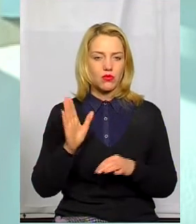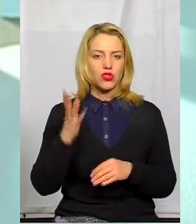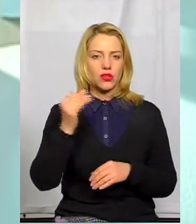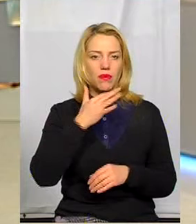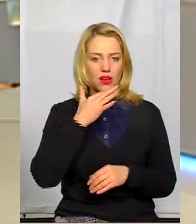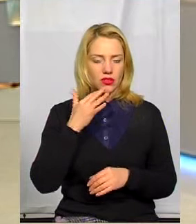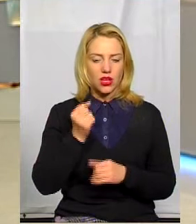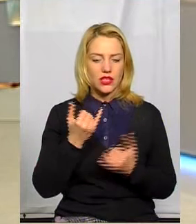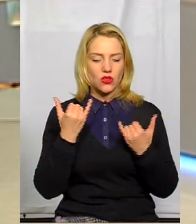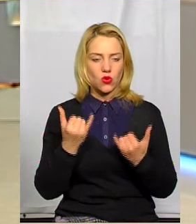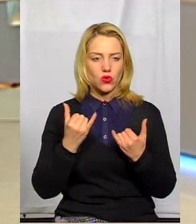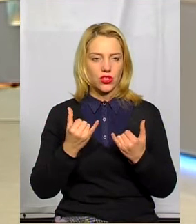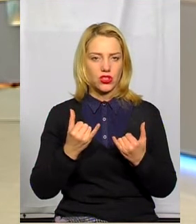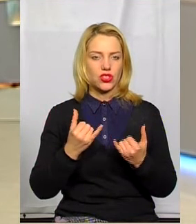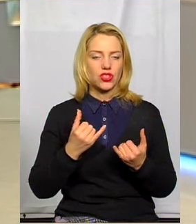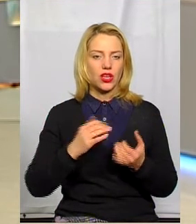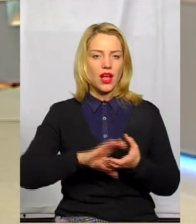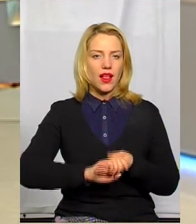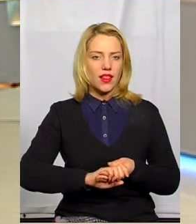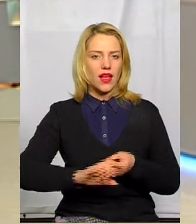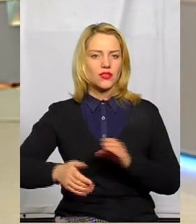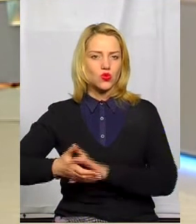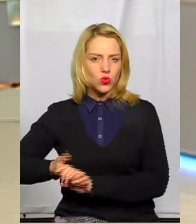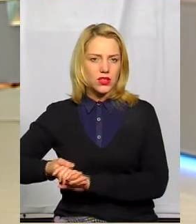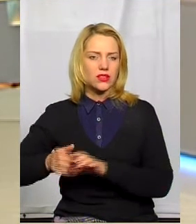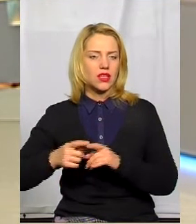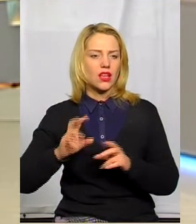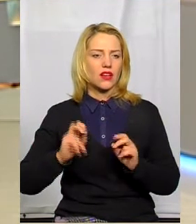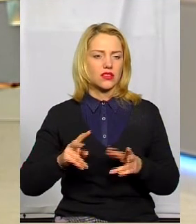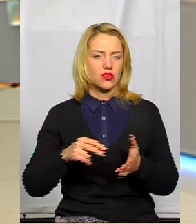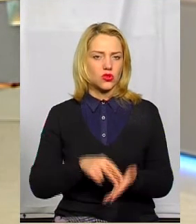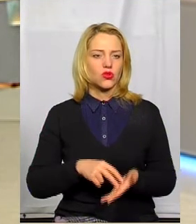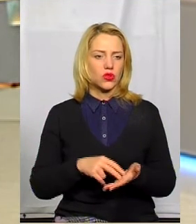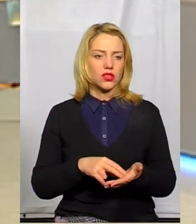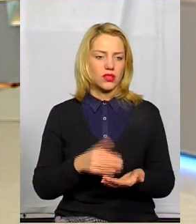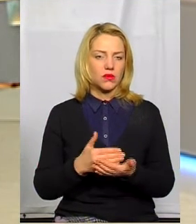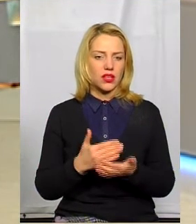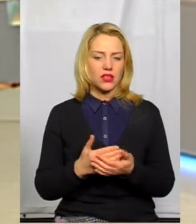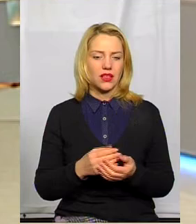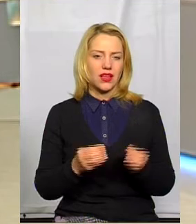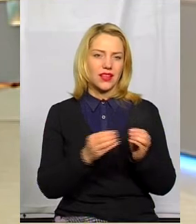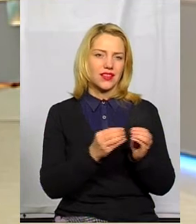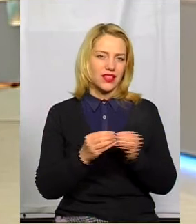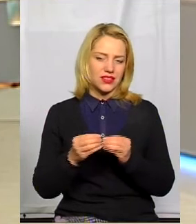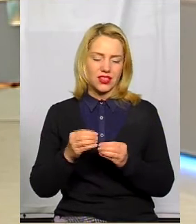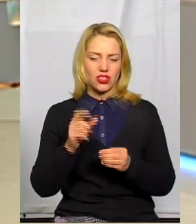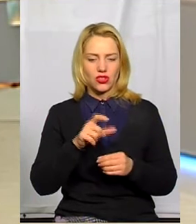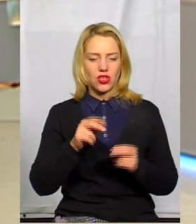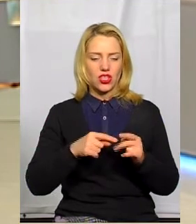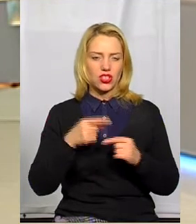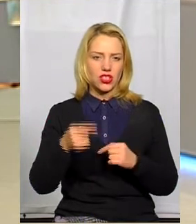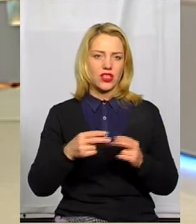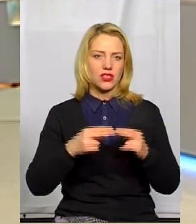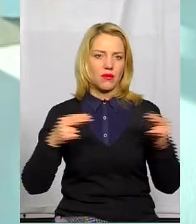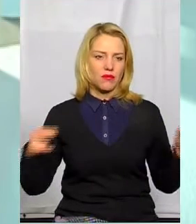сьогоднішні ланцюги, ну, ви знаєте, якщо це стоїть, там, пару десятків чоловік через міст чи в